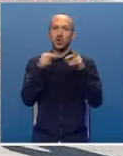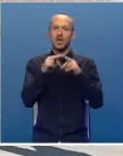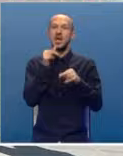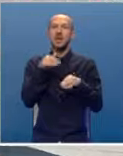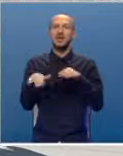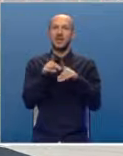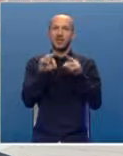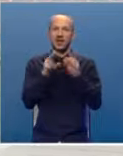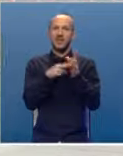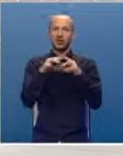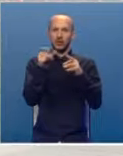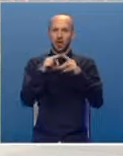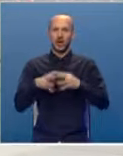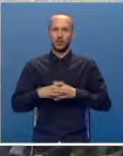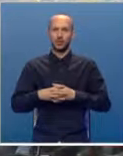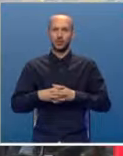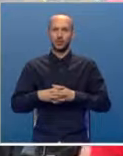i premijera Radovana Viškovića.